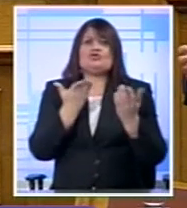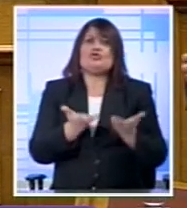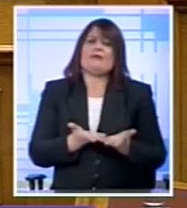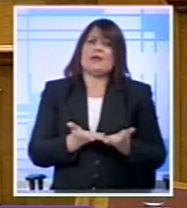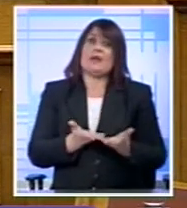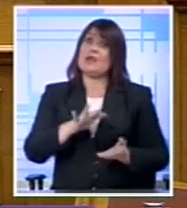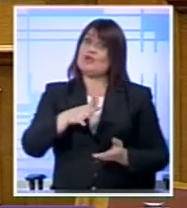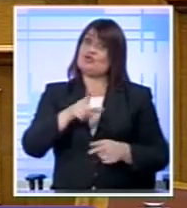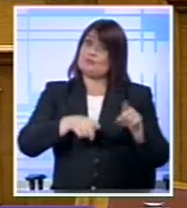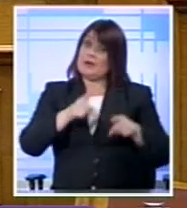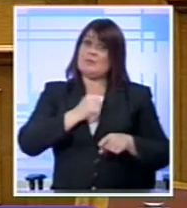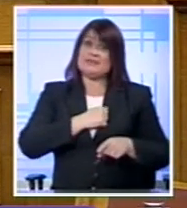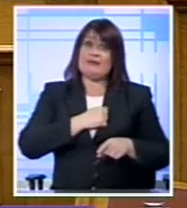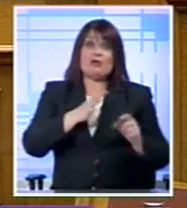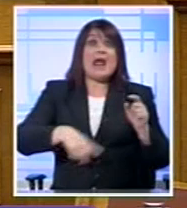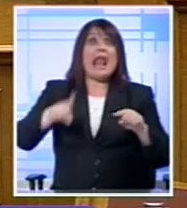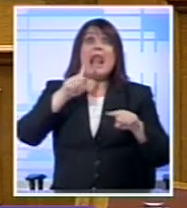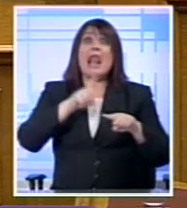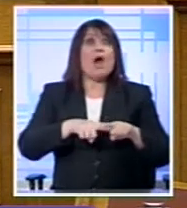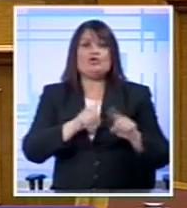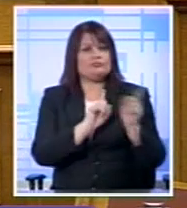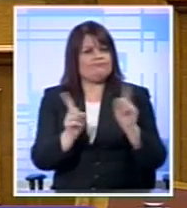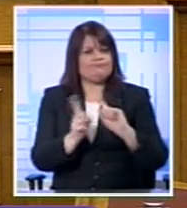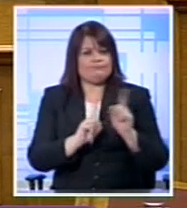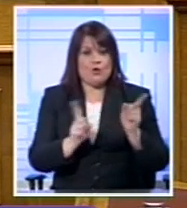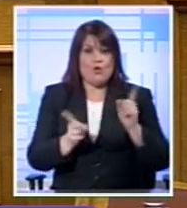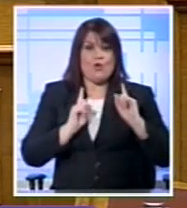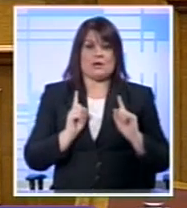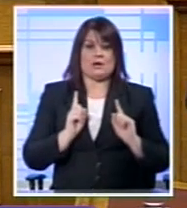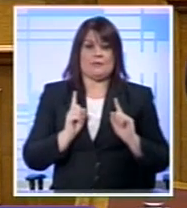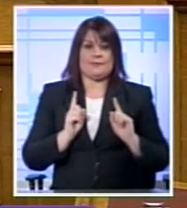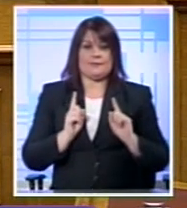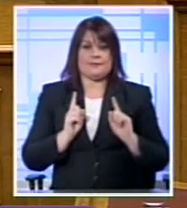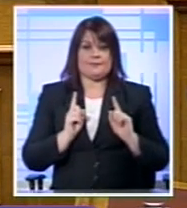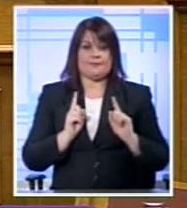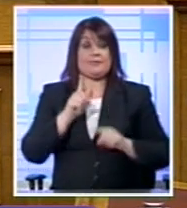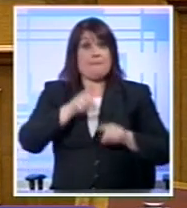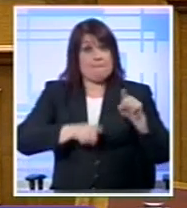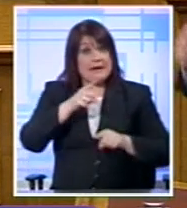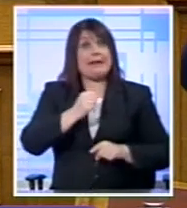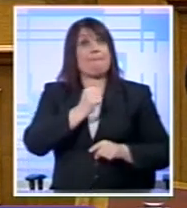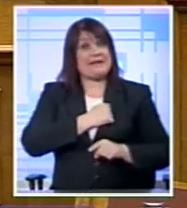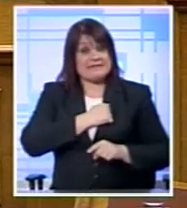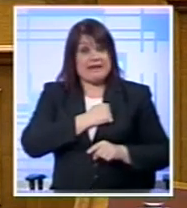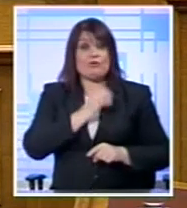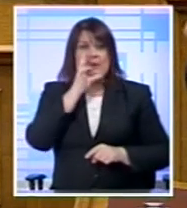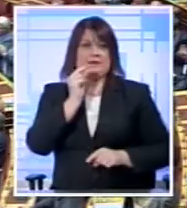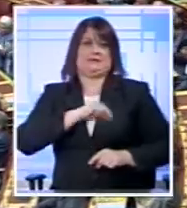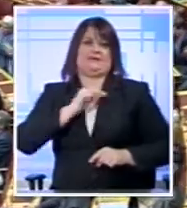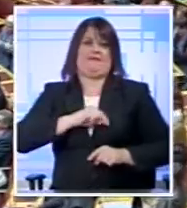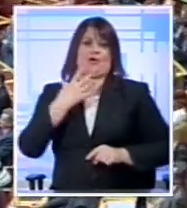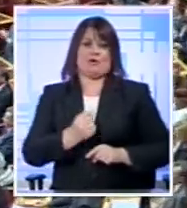πιθανώς Όχι για τον ελληνικό λαό πάντως Όχι για τον ελληνικό λαό Για κάποιους οι οποίοι πράγματι έχουν συμφέροντα